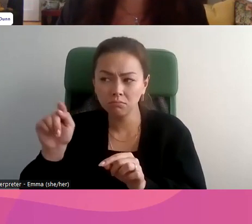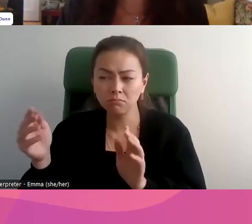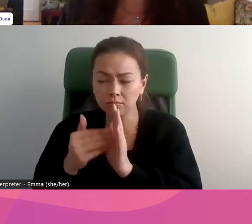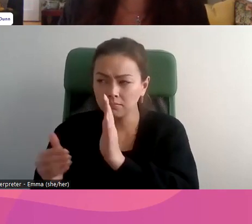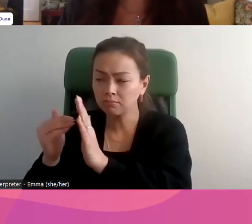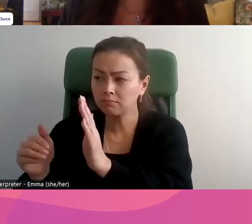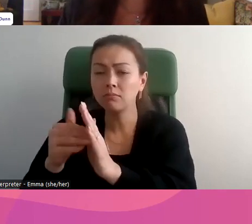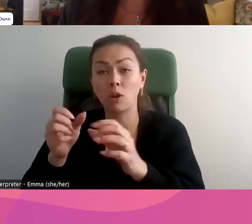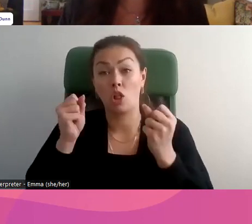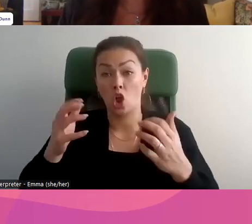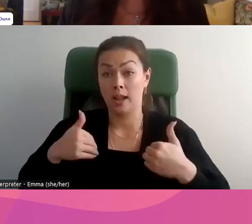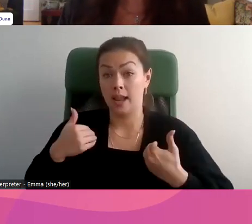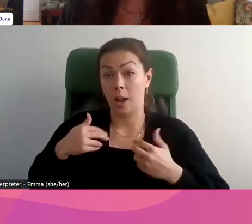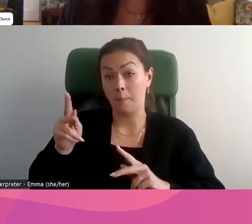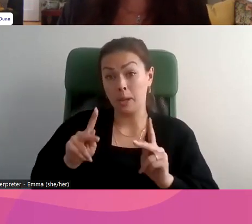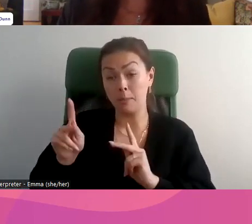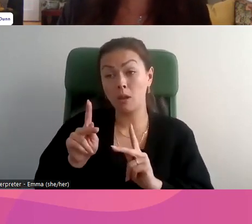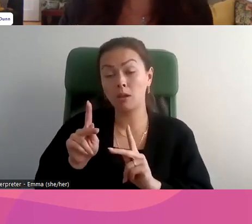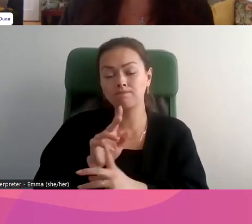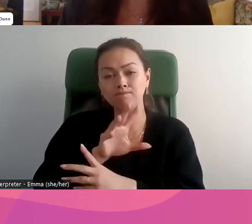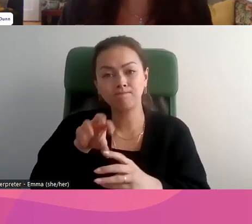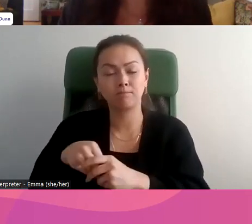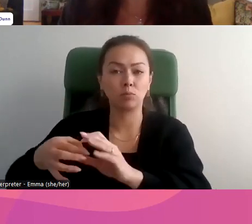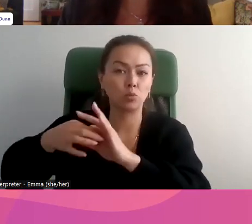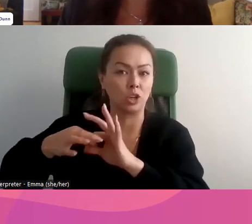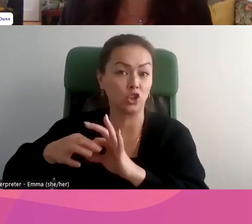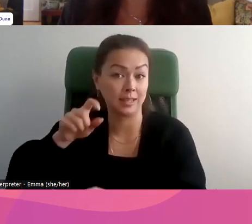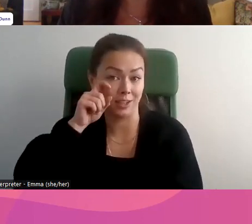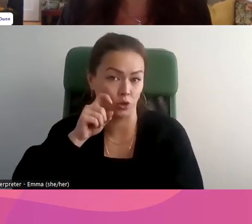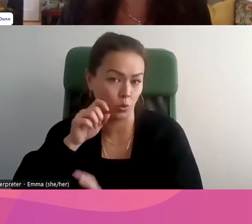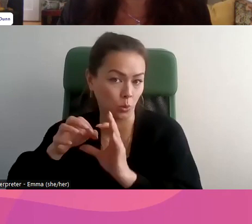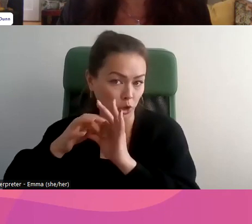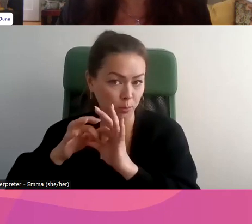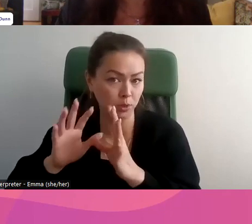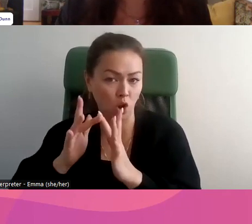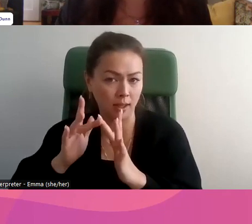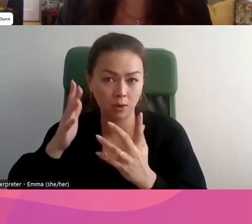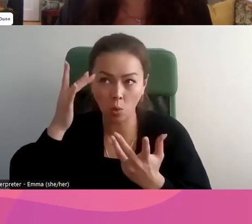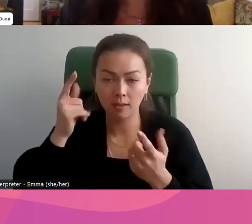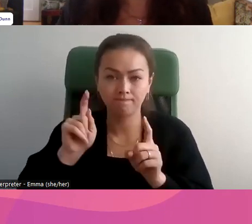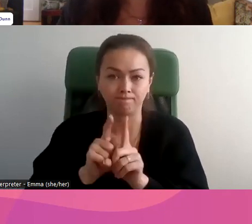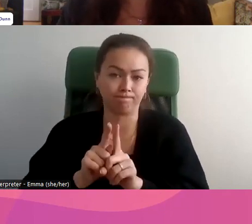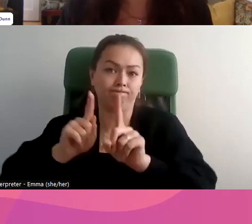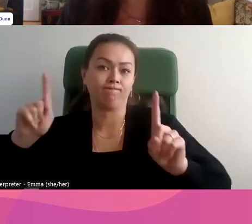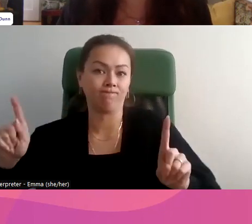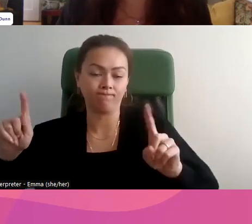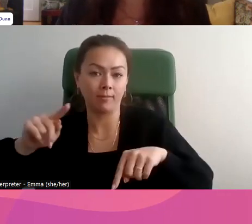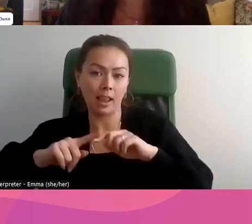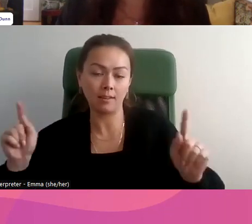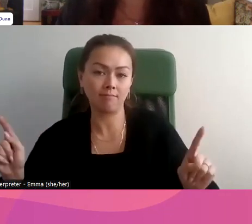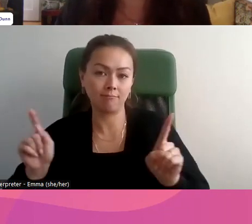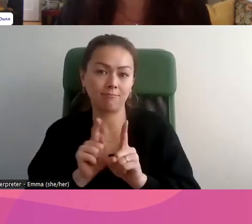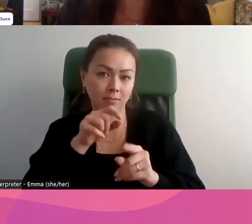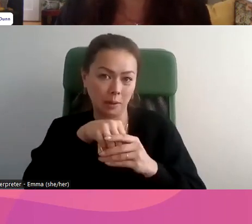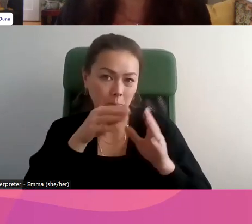ont commencé à s'engager dans des relations sexuelles en ligne, car il n a aucun contact physique.